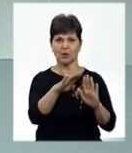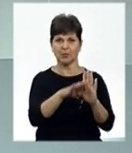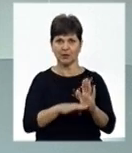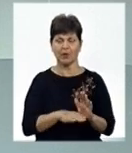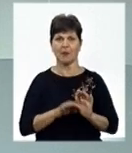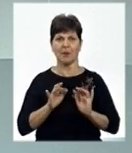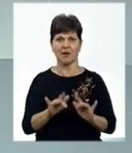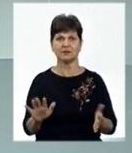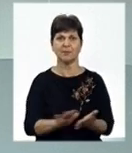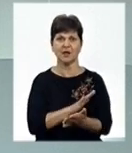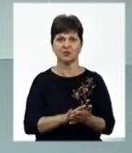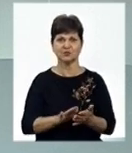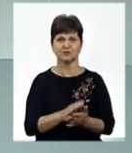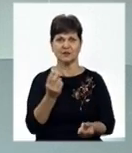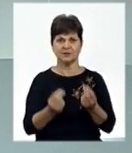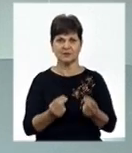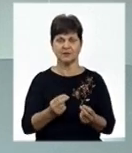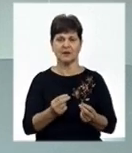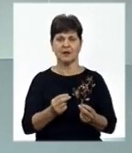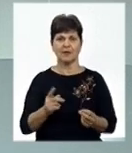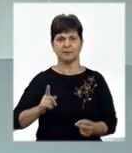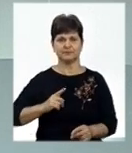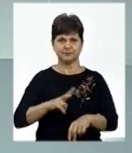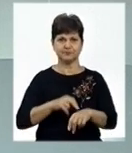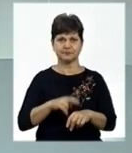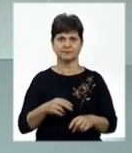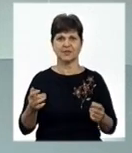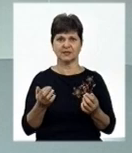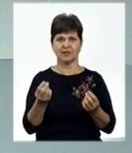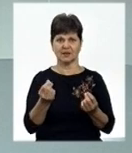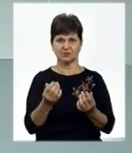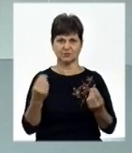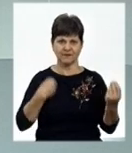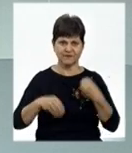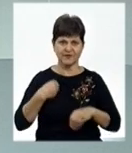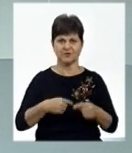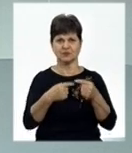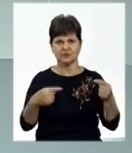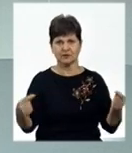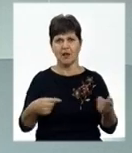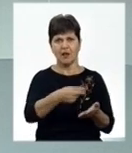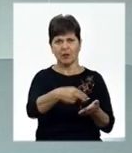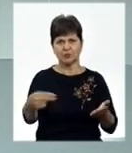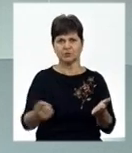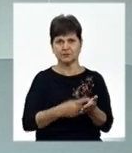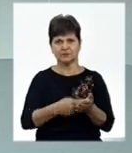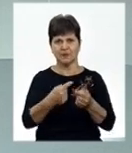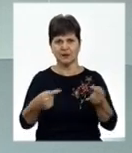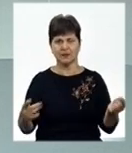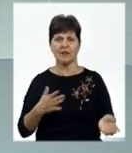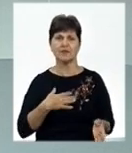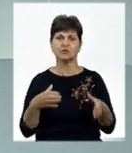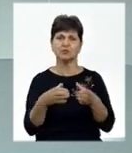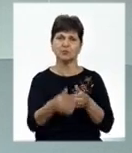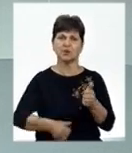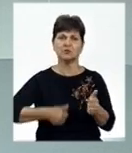акції «Благодійний двір», яку правоохоронці провели вперше, зібрали речі, іграшки, канцелярські товари. Наша знімальна група